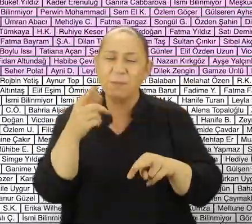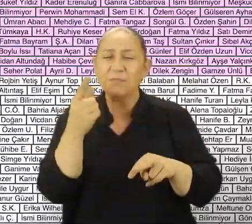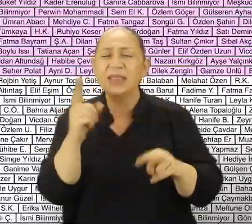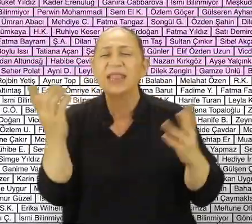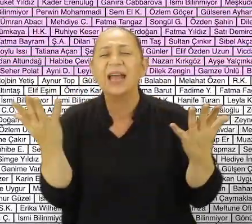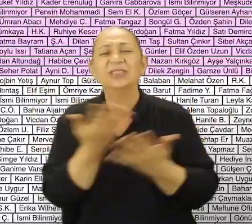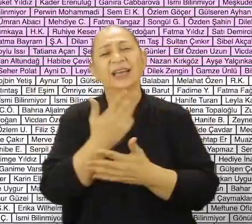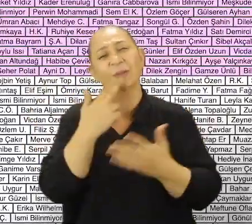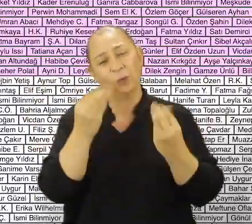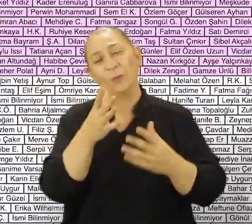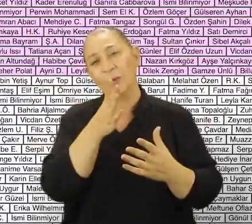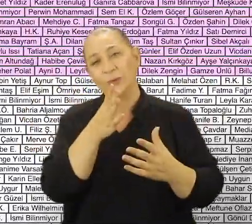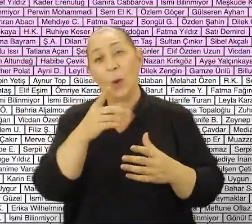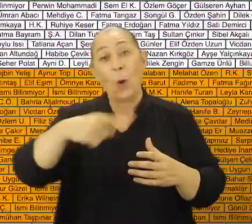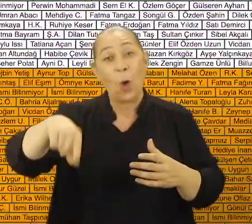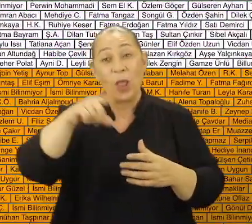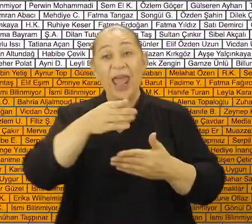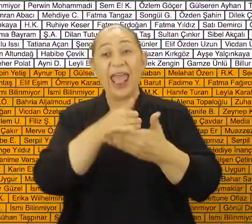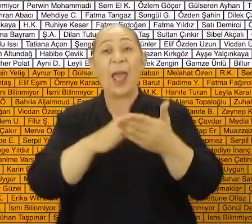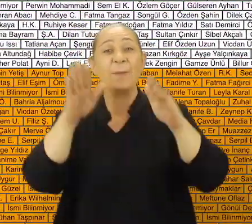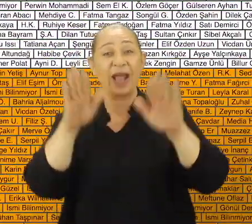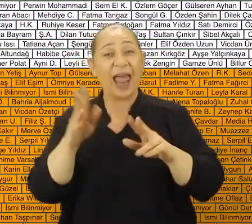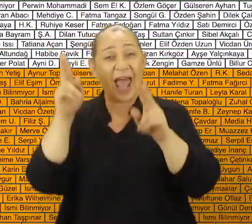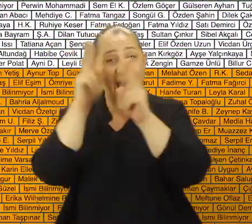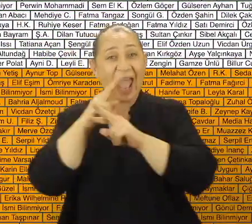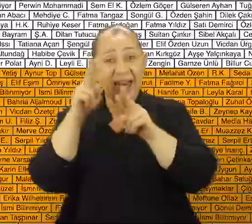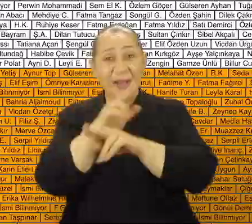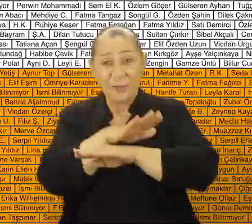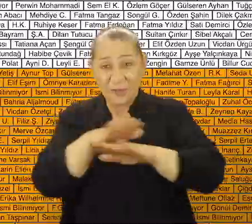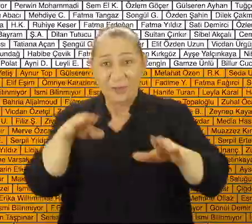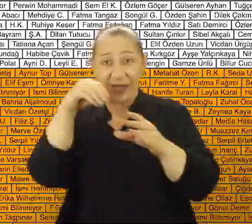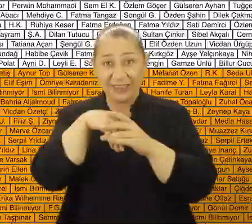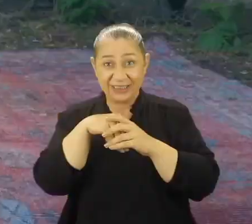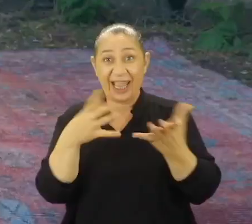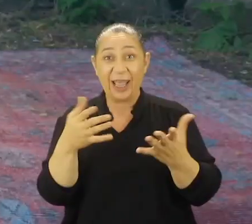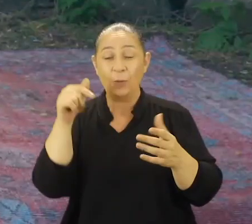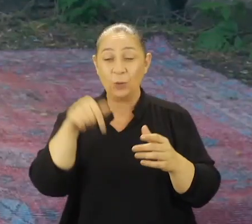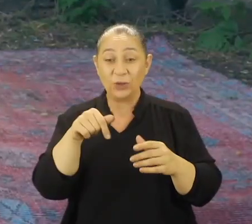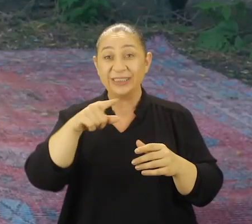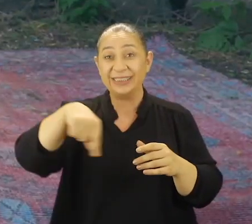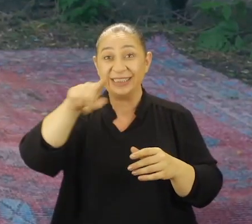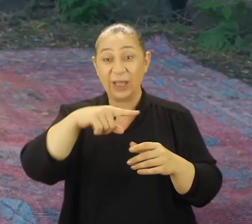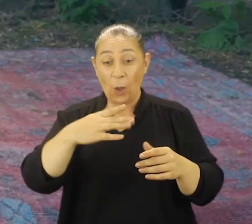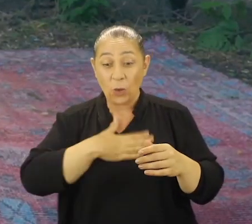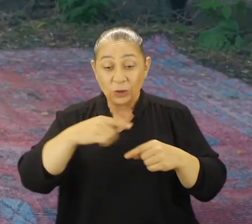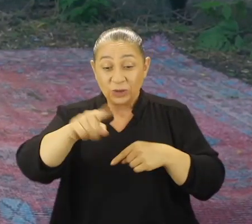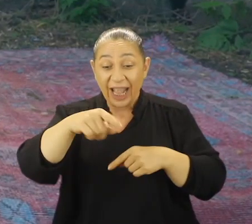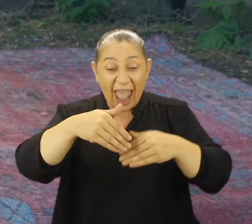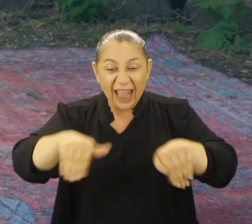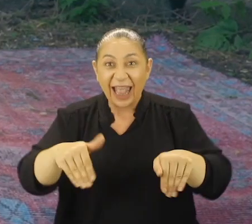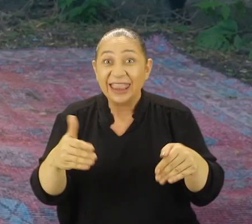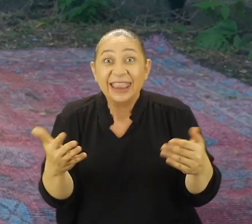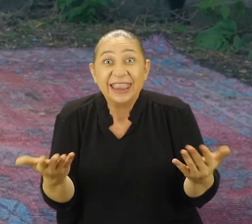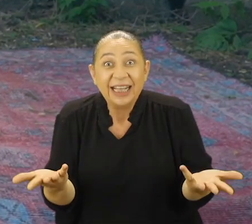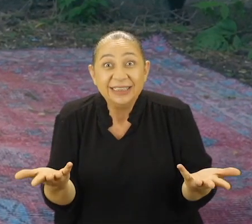binlerce kadın olduğunu biliyoruz. Onların yarım kalan hayallerini tamamlamak için de bugün sizin önünüzdeki engel